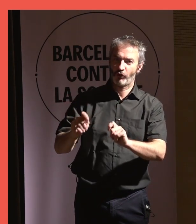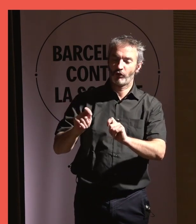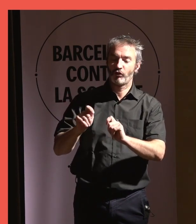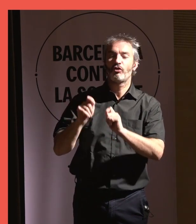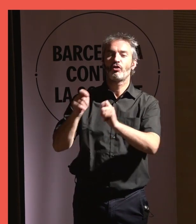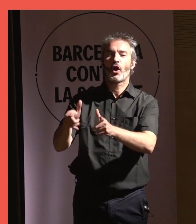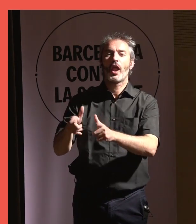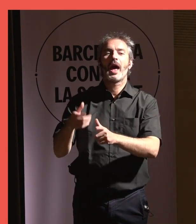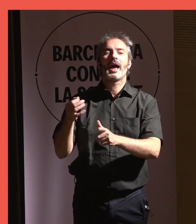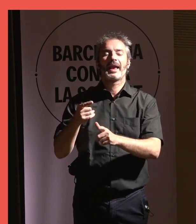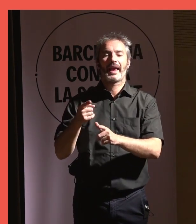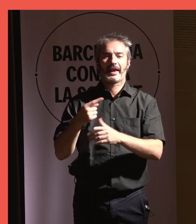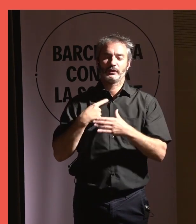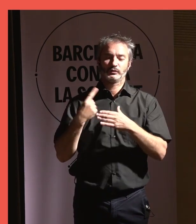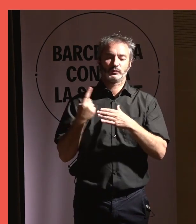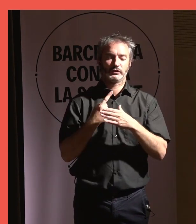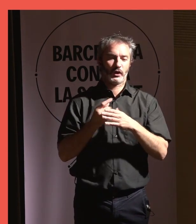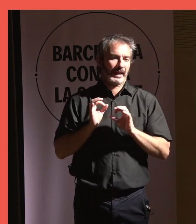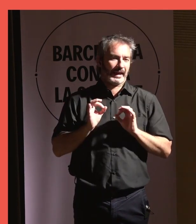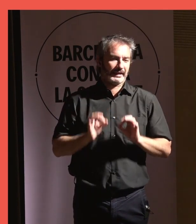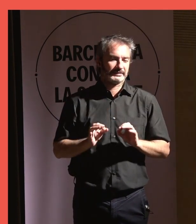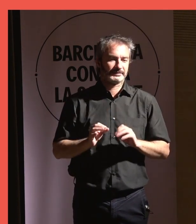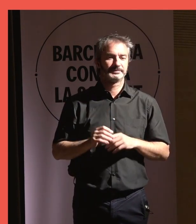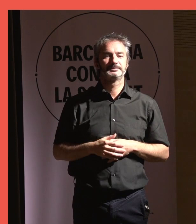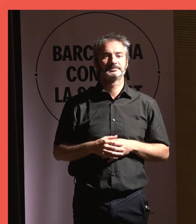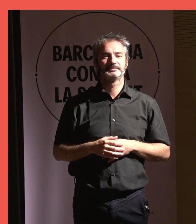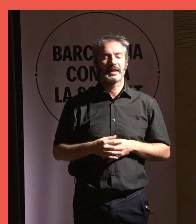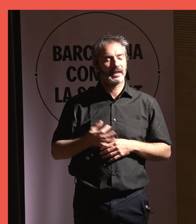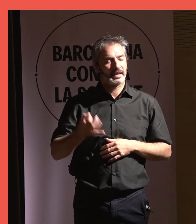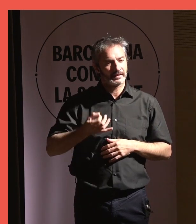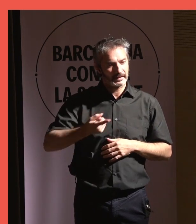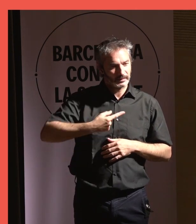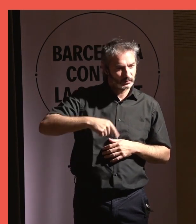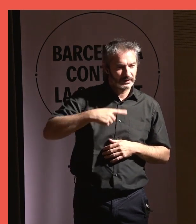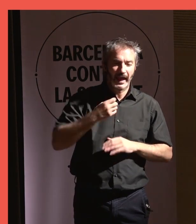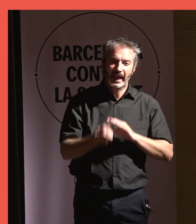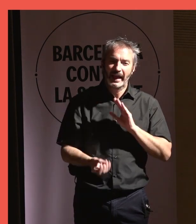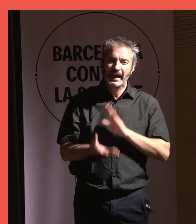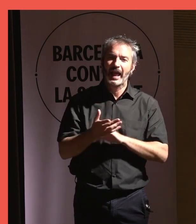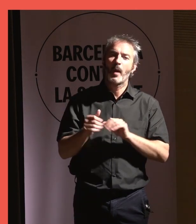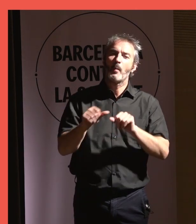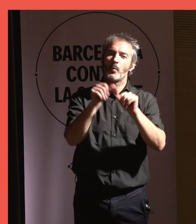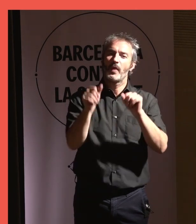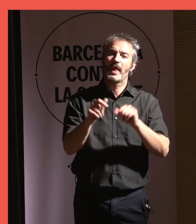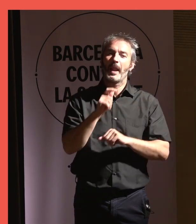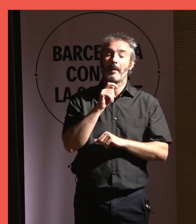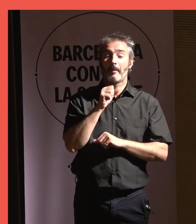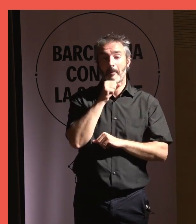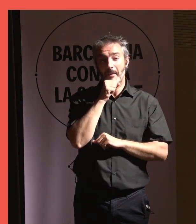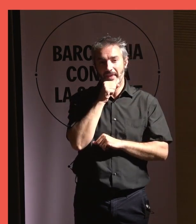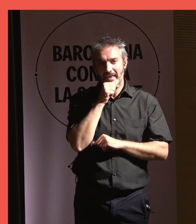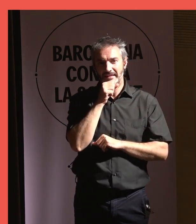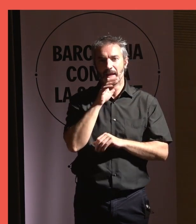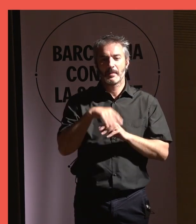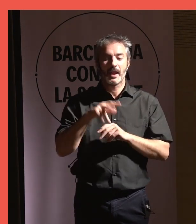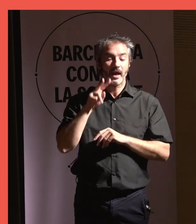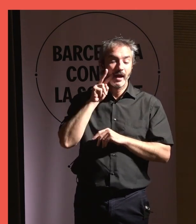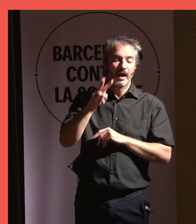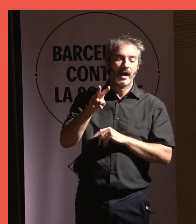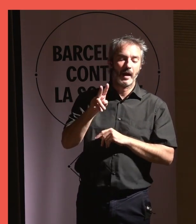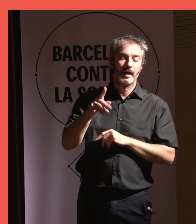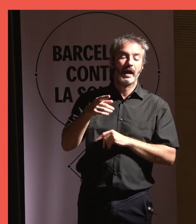soledat existencial. Hem de crear un model de bellesa que tingui en compte la